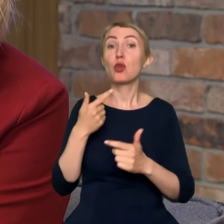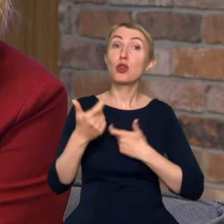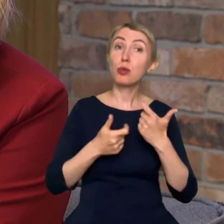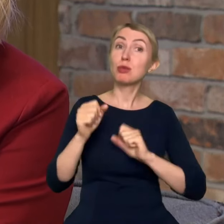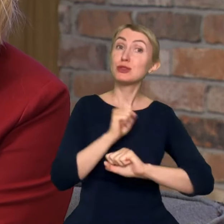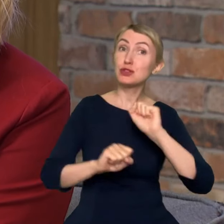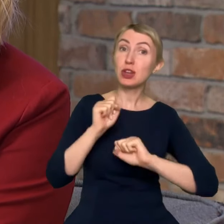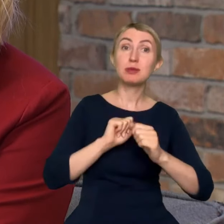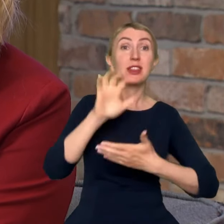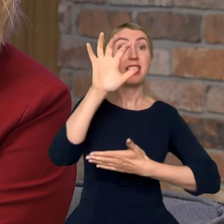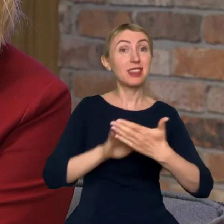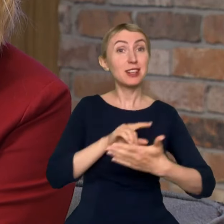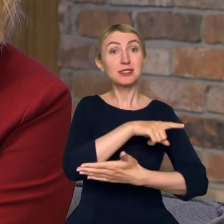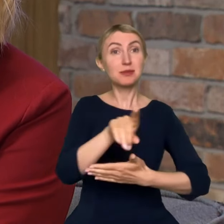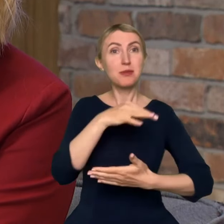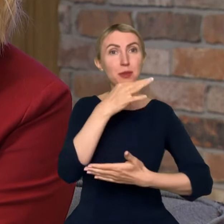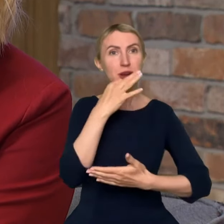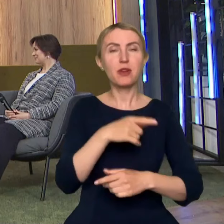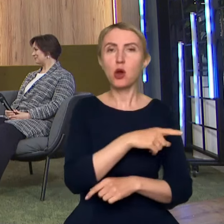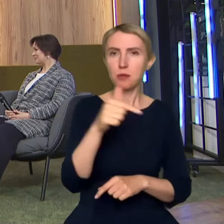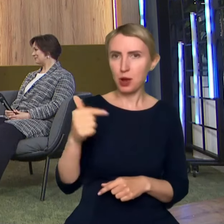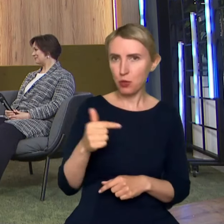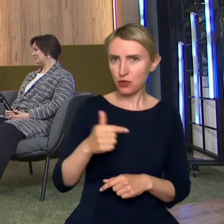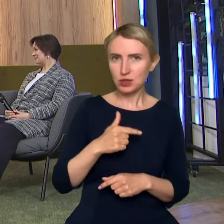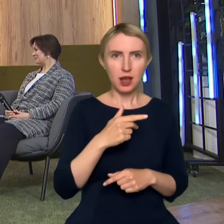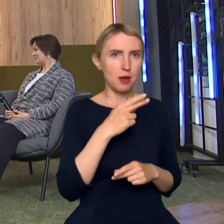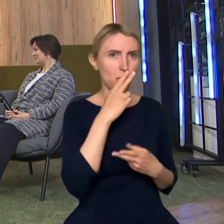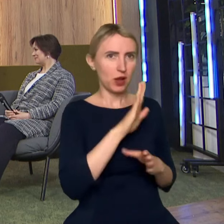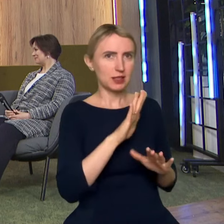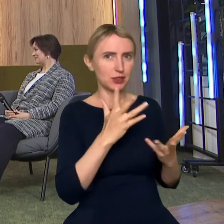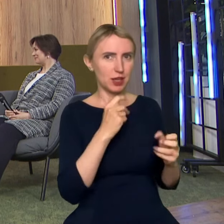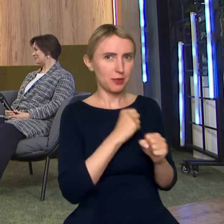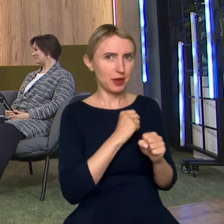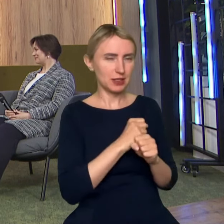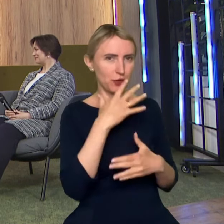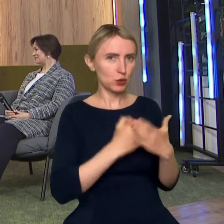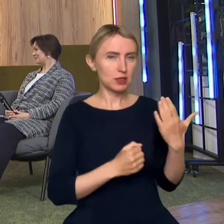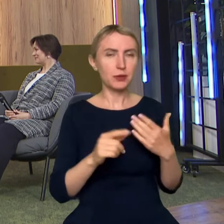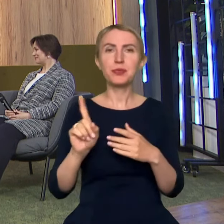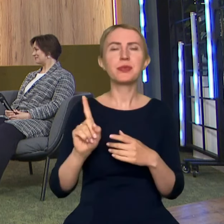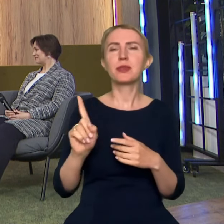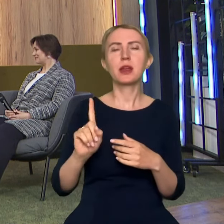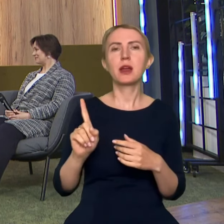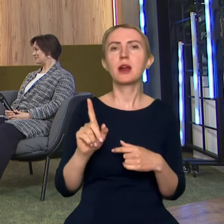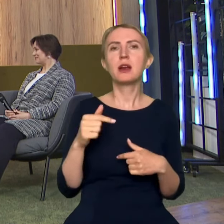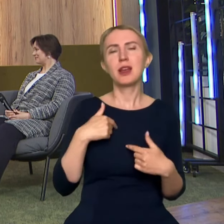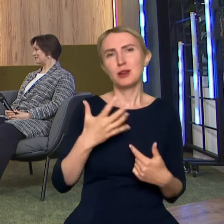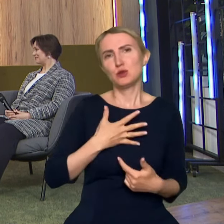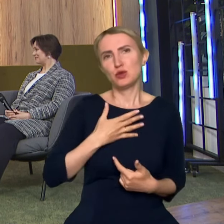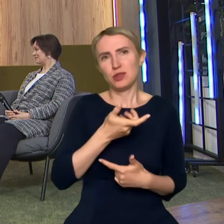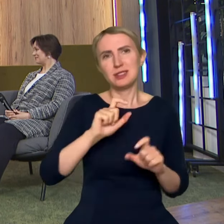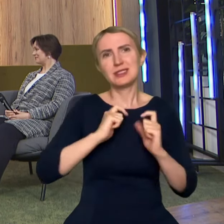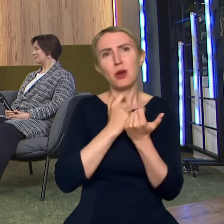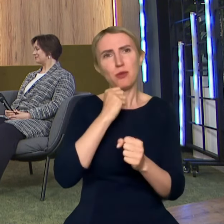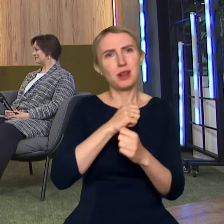żeby sobie poprawili. Ale oni mają obowiązek, wskazanie, w których fragmentach prac jest zastosowana Nie, zakładam, że oni całą tą pracę, ja